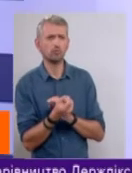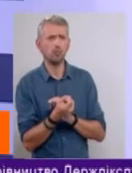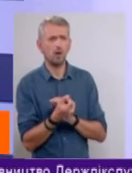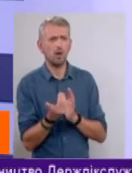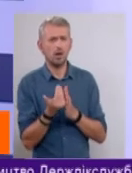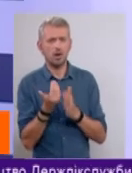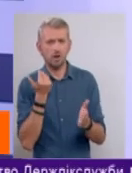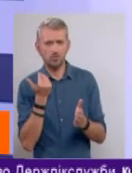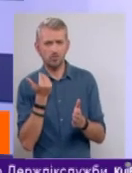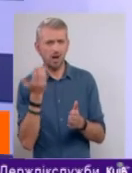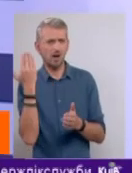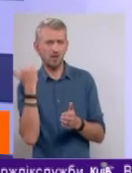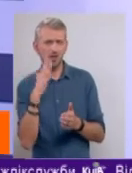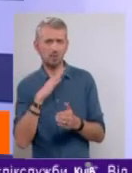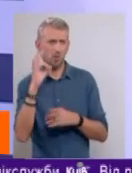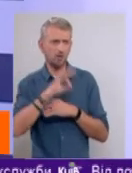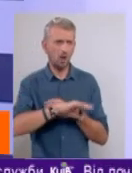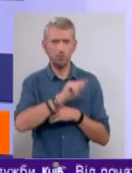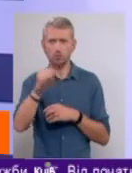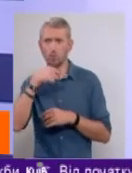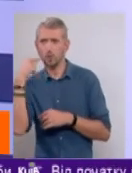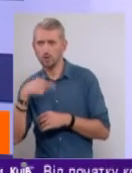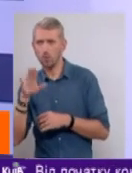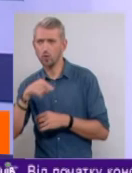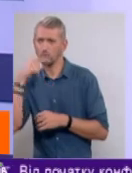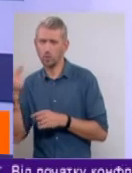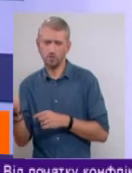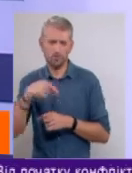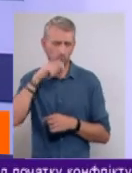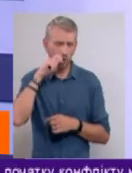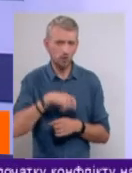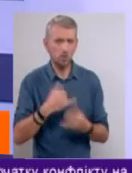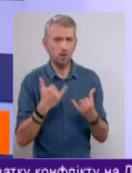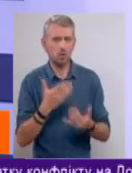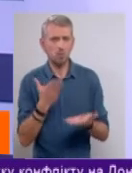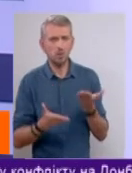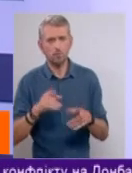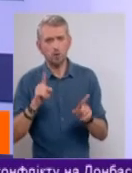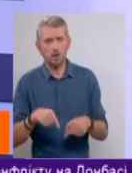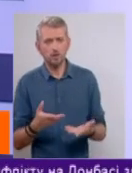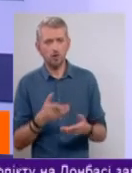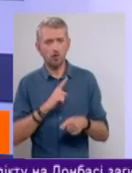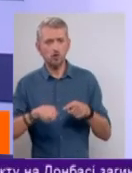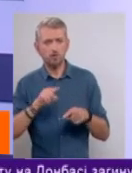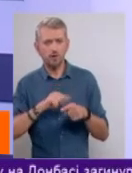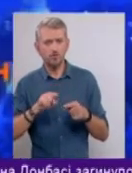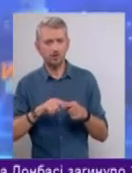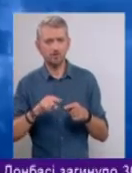Раніше, зазвичай, все приходило із Заходу в Росію, потім з Росії поверталося в Україну. Зараз, можливо, навіть швидше